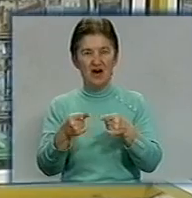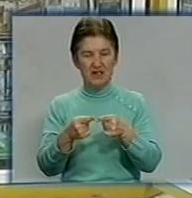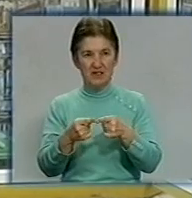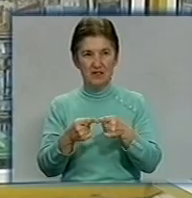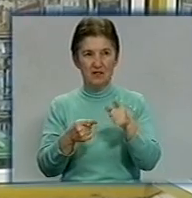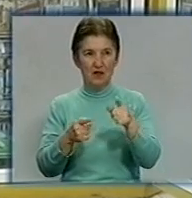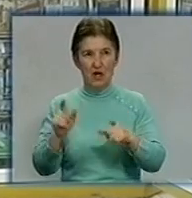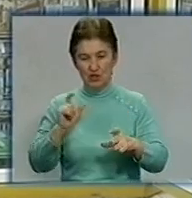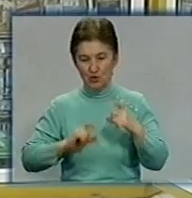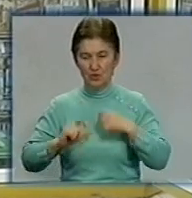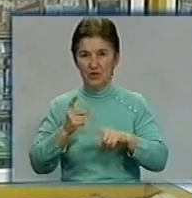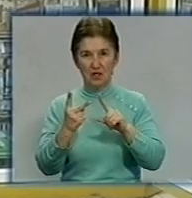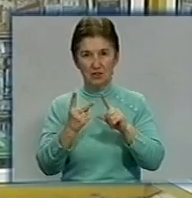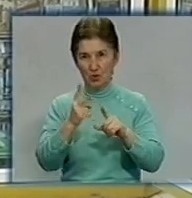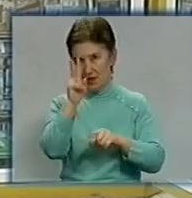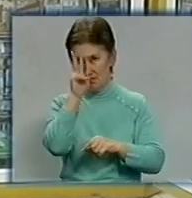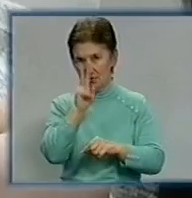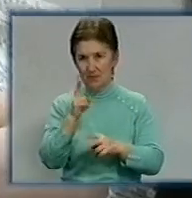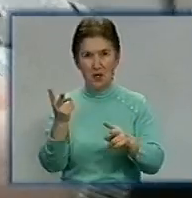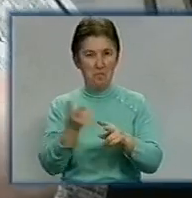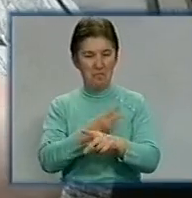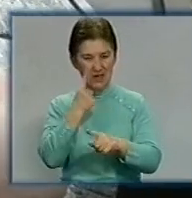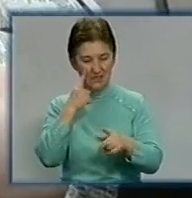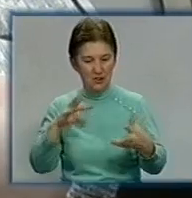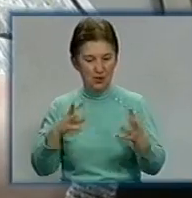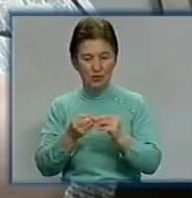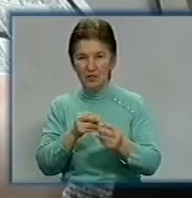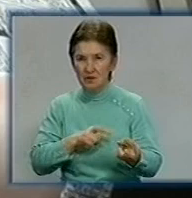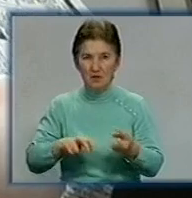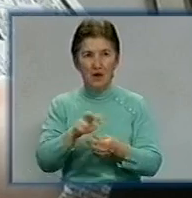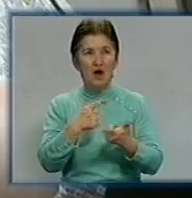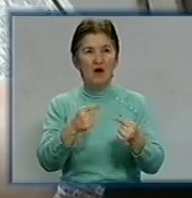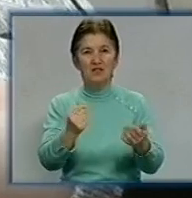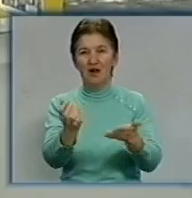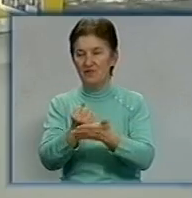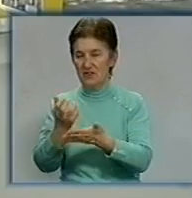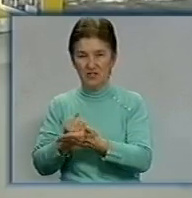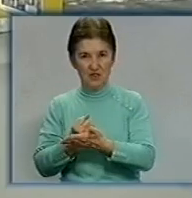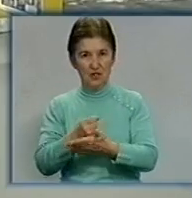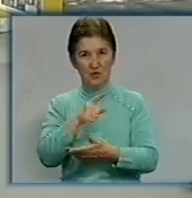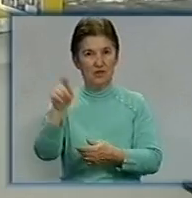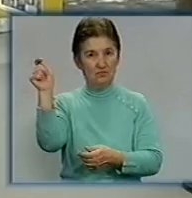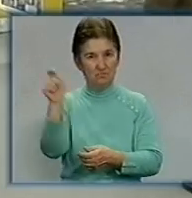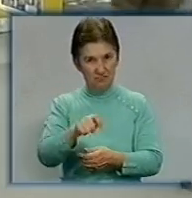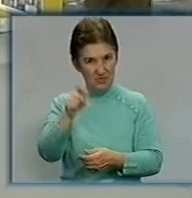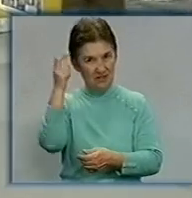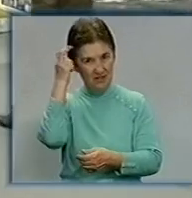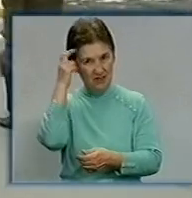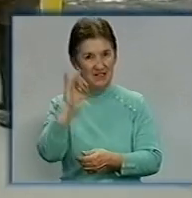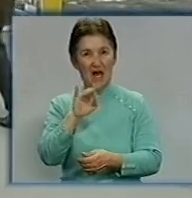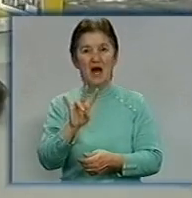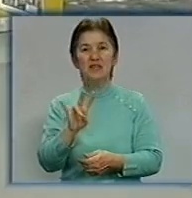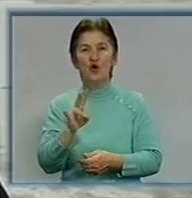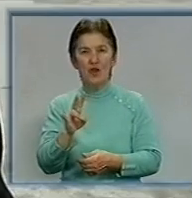Студентка Юлія вже другий місяць поспіль безрезультатно шукає, де вигідно виненяти житло. Із Миколаївської області навчатись у Кіровоград дівчина